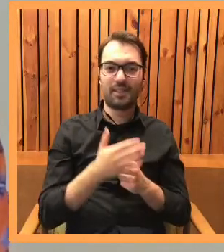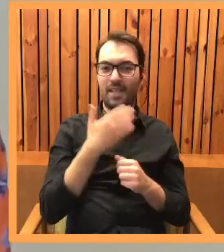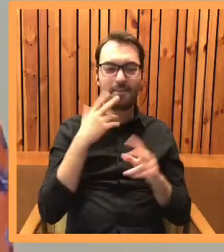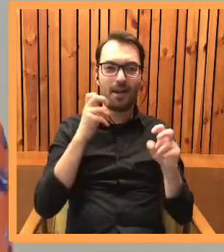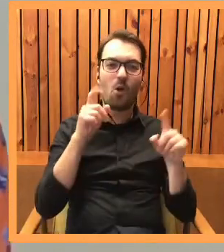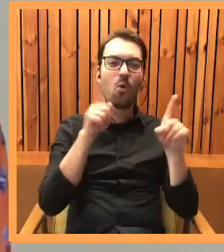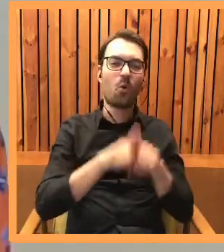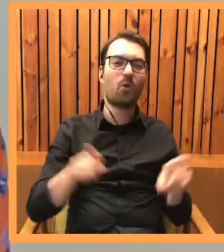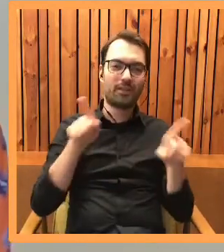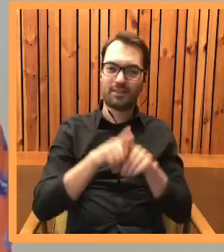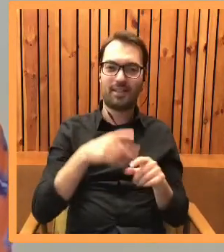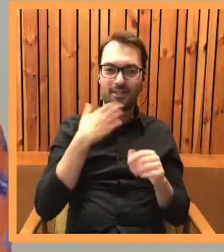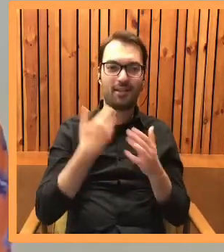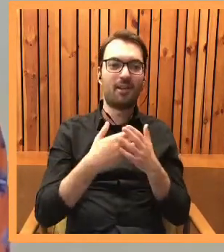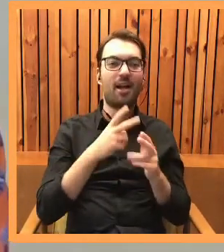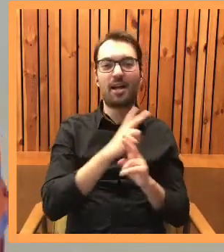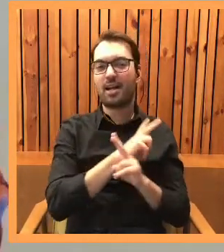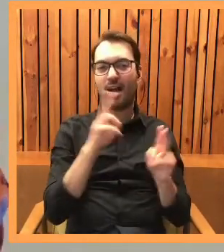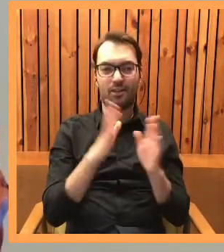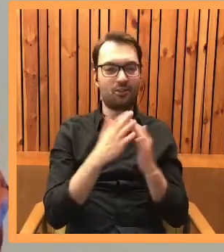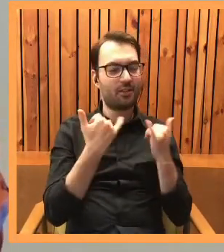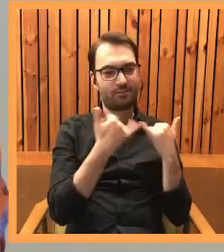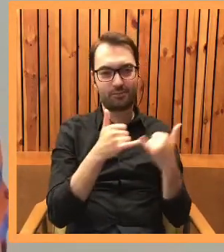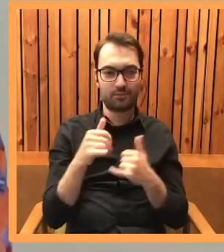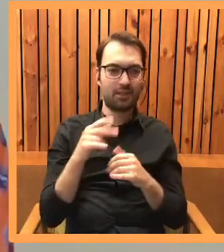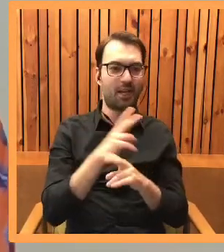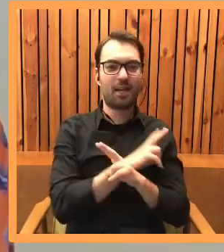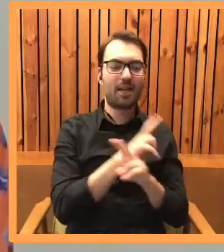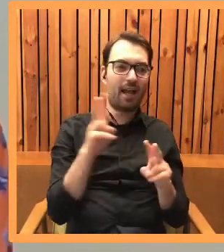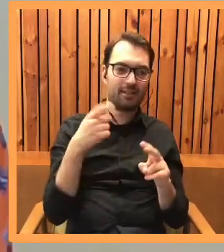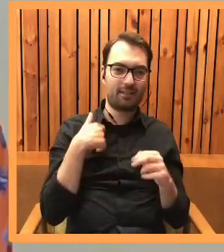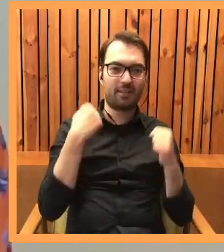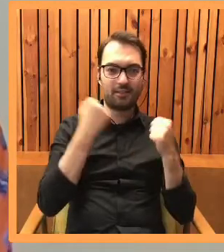rutyna, ponieważ każda książka jest inna, nad każdą ciężko pracuję,